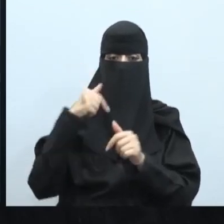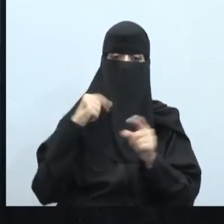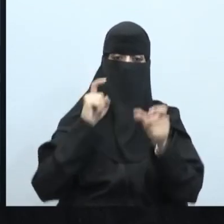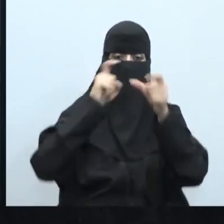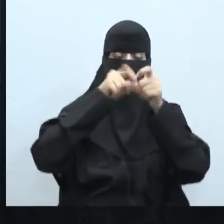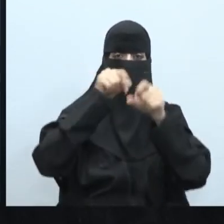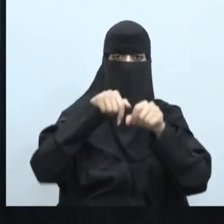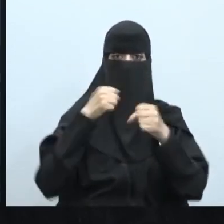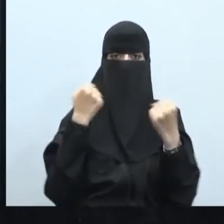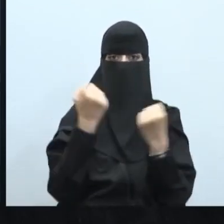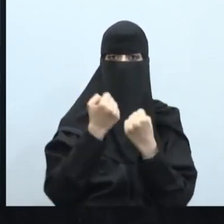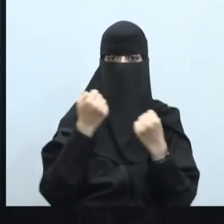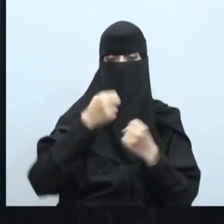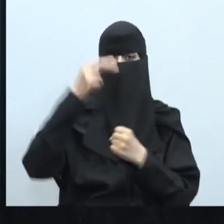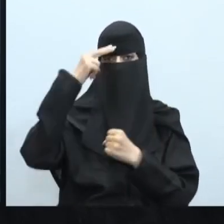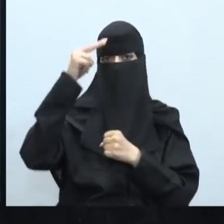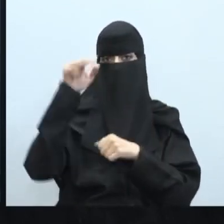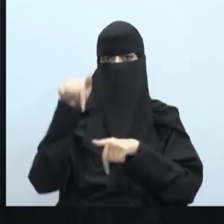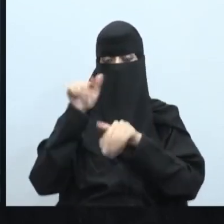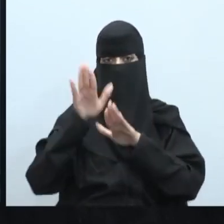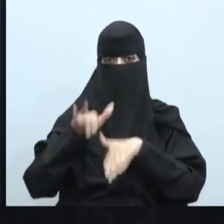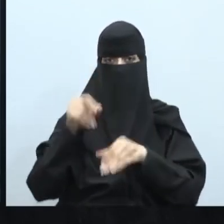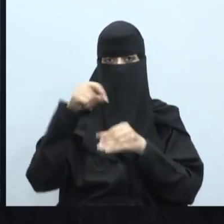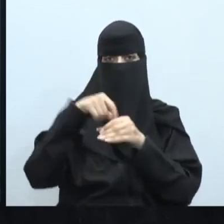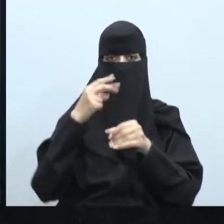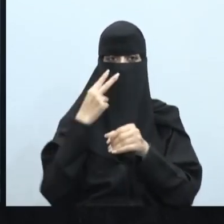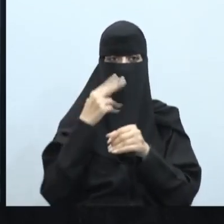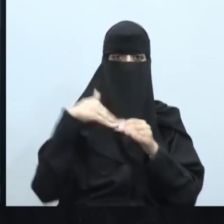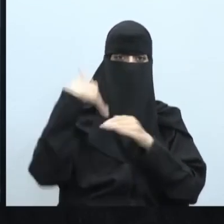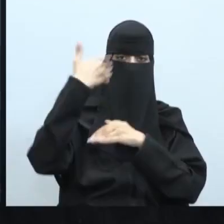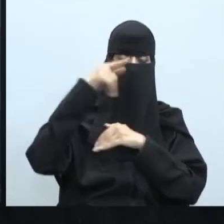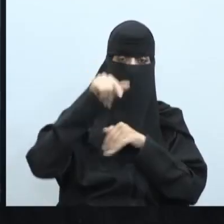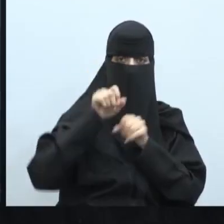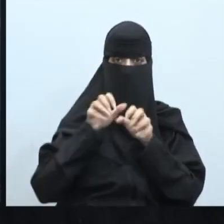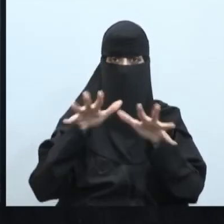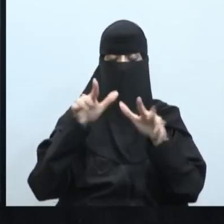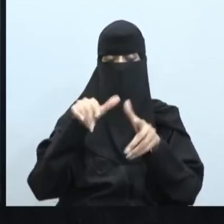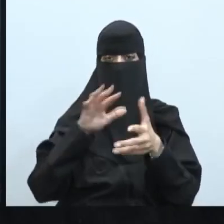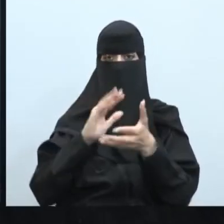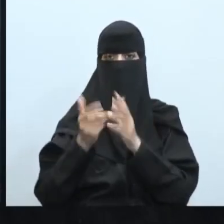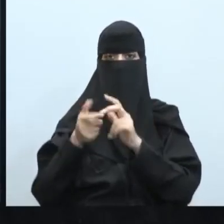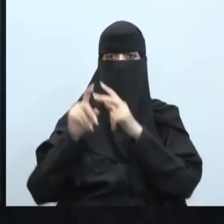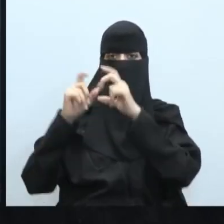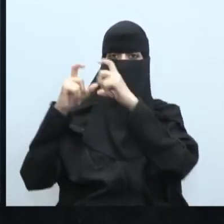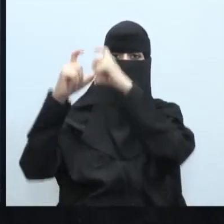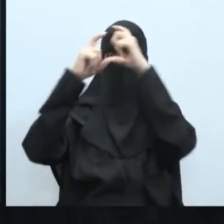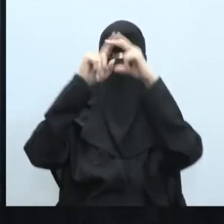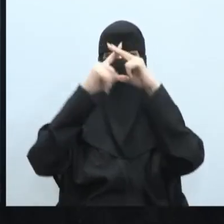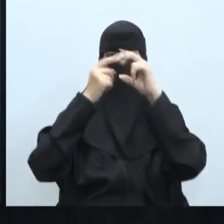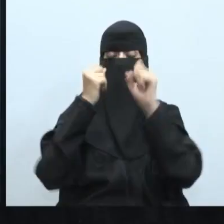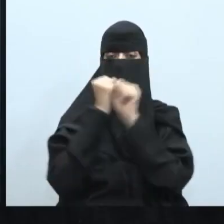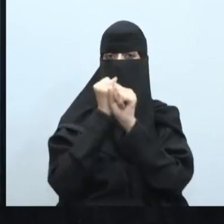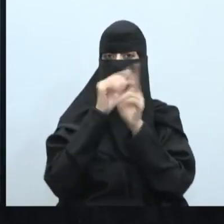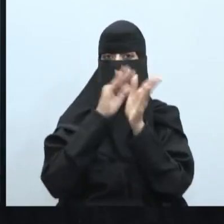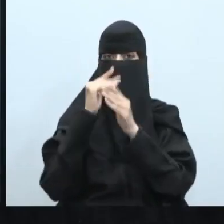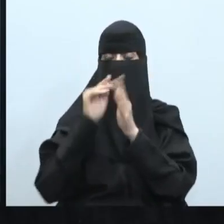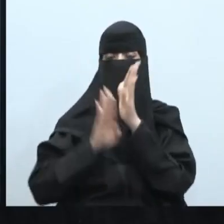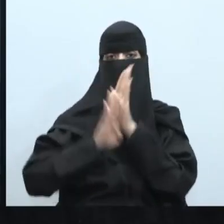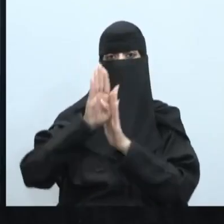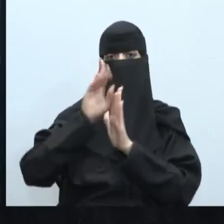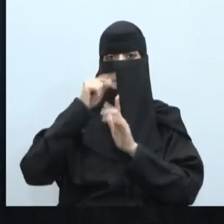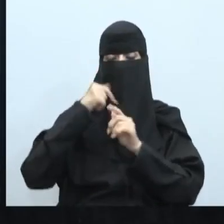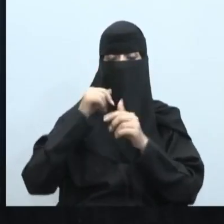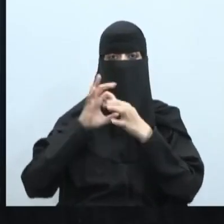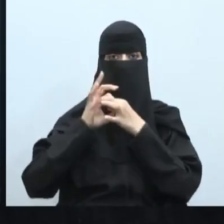على دور المملكة العربية السعودية ورؤيتها في إطلاق الأقمار الصناعية التي تعمل على تطوير